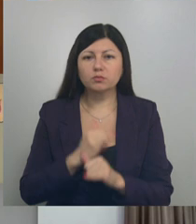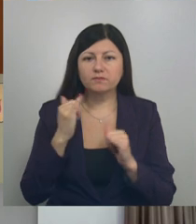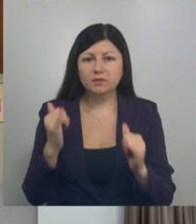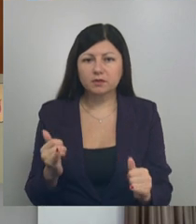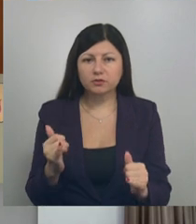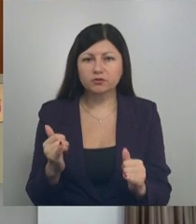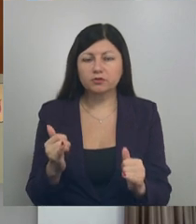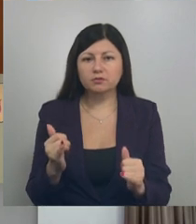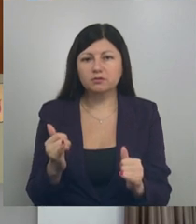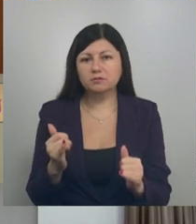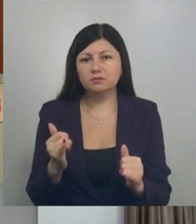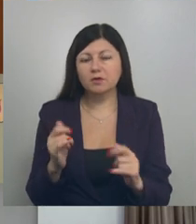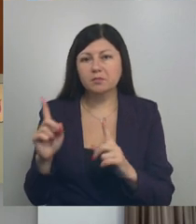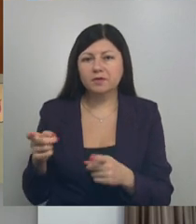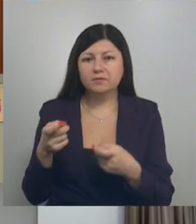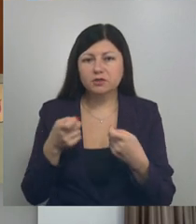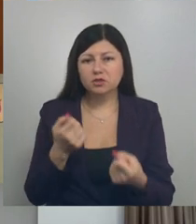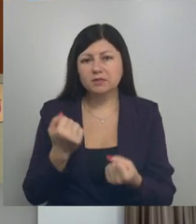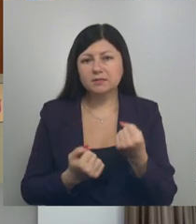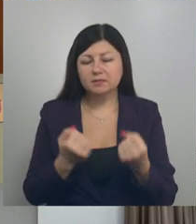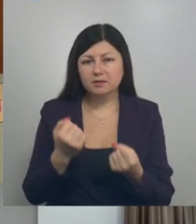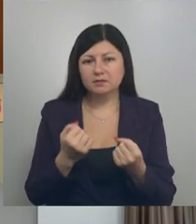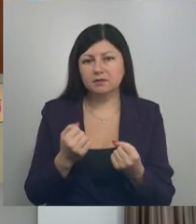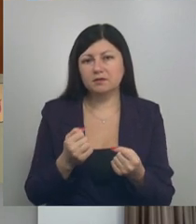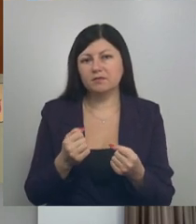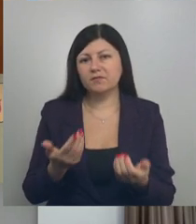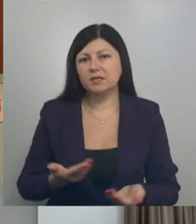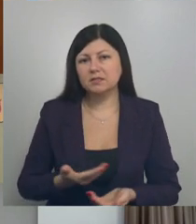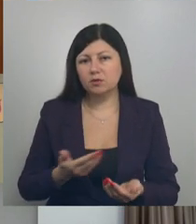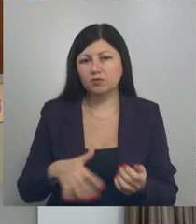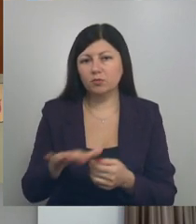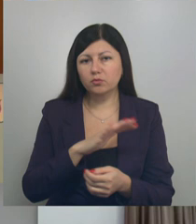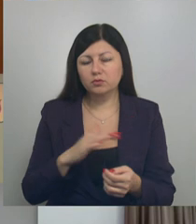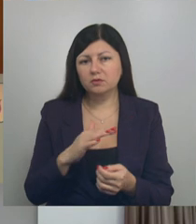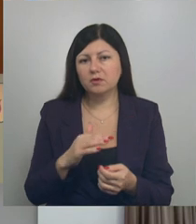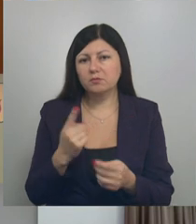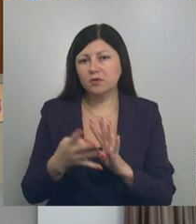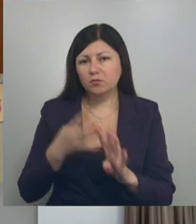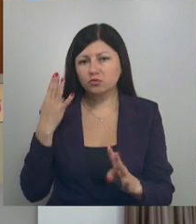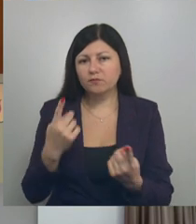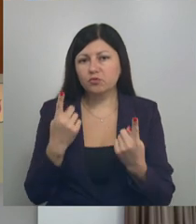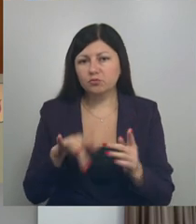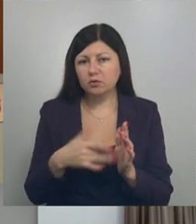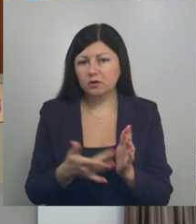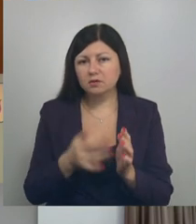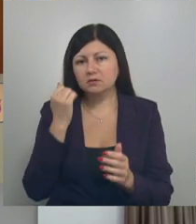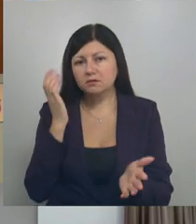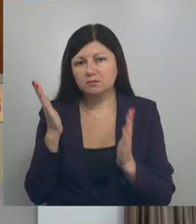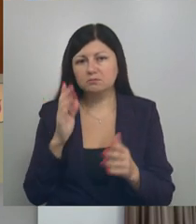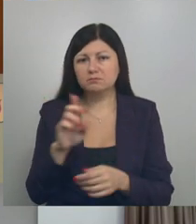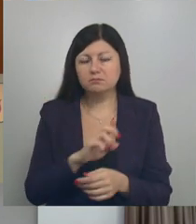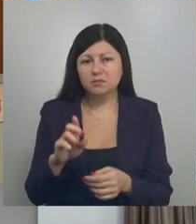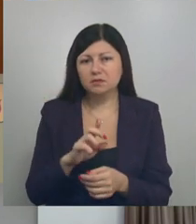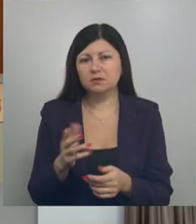привлечение техники в населенных пунктах. В первую очередь в городах крупных. В Белгороде, Старомосколе,